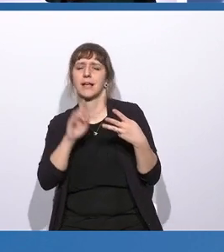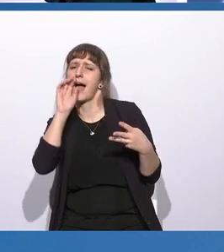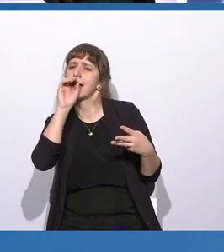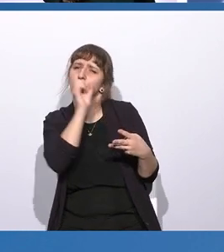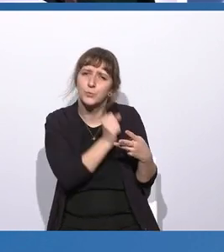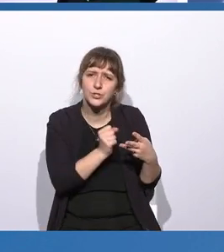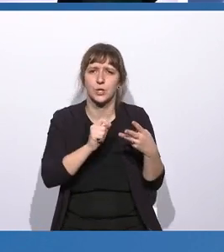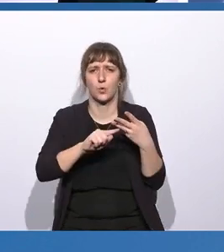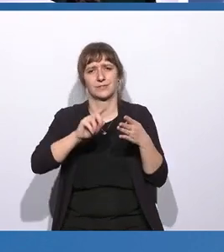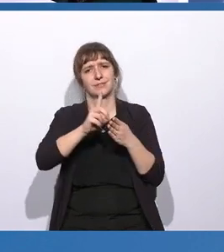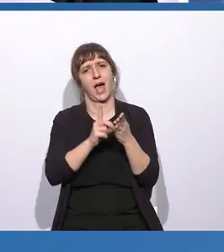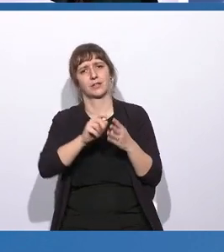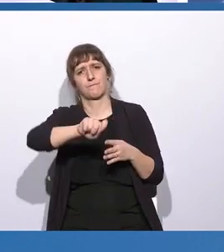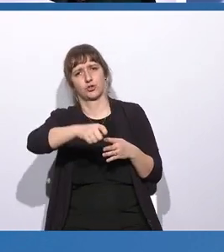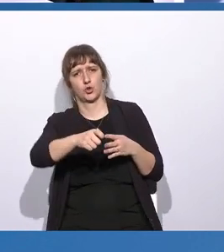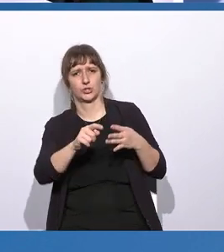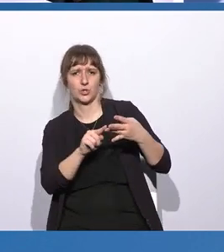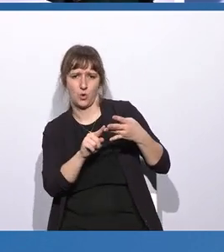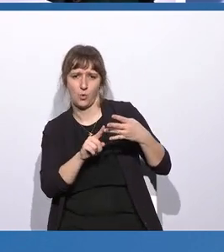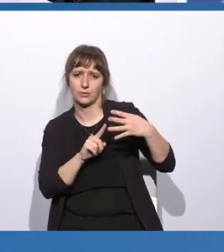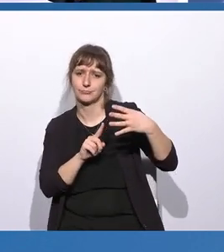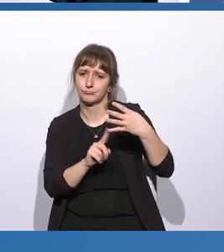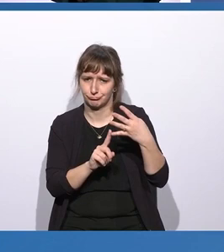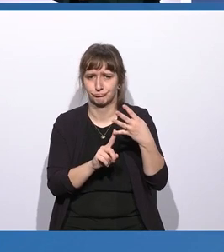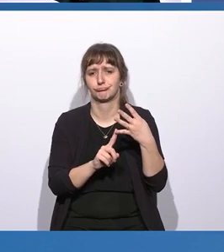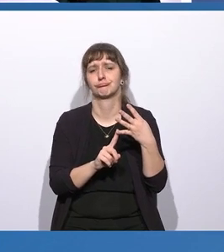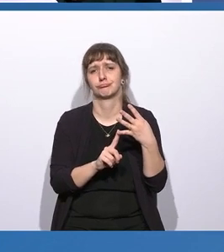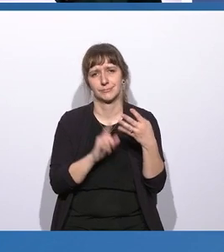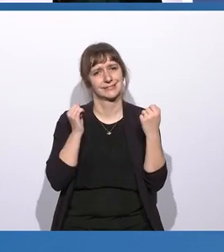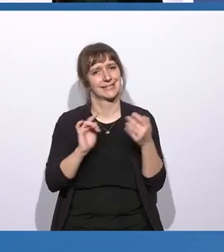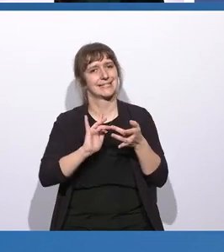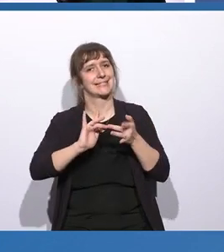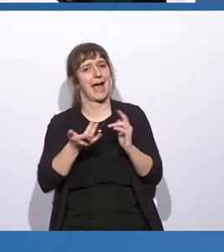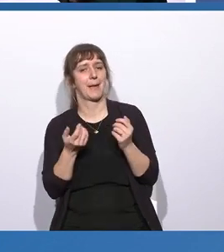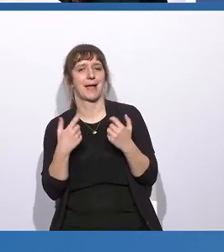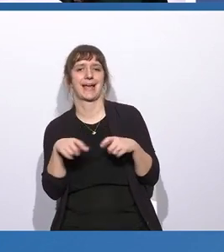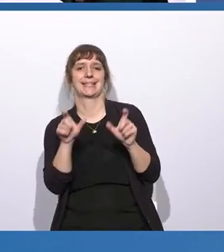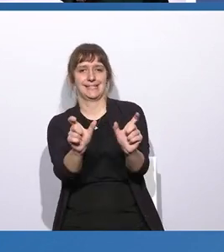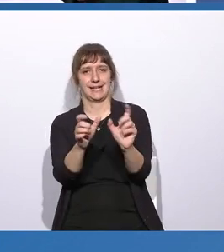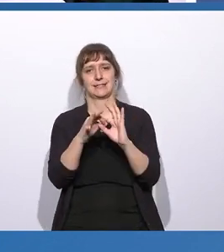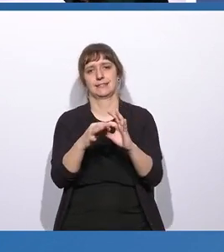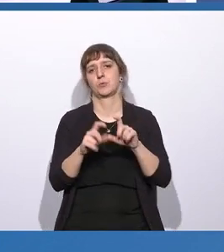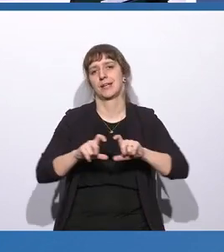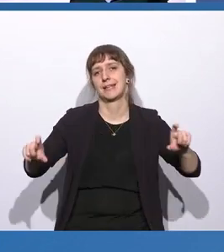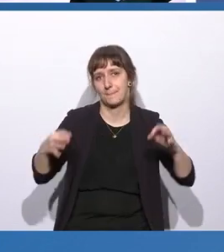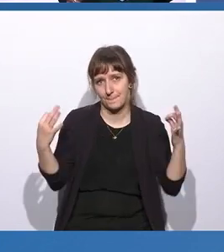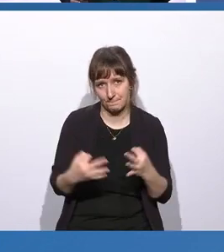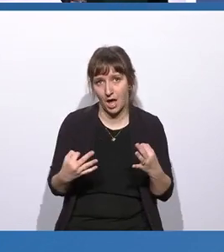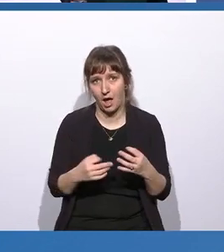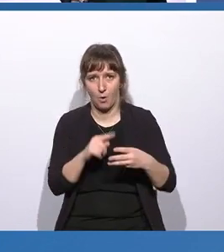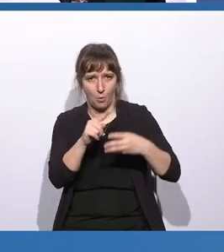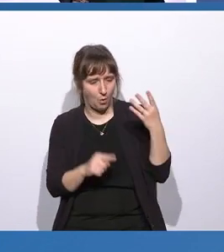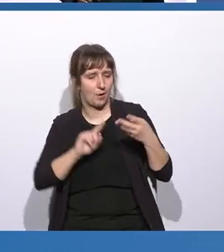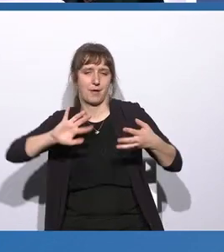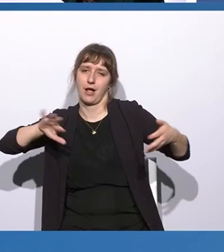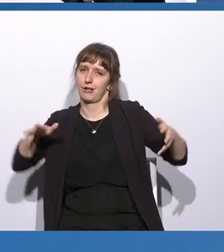Verschlüsselung von Daten. Der dritte Punkt und der vierte, verstärktes Cyberresilienz in Unternehmen, haben wir gehört. Also das nur ganz kurz